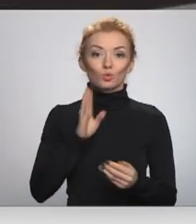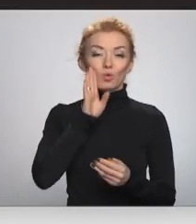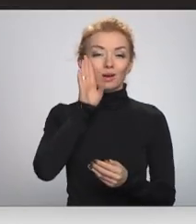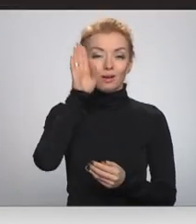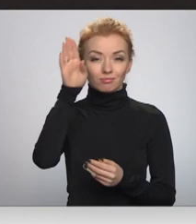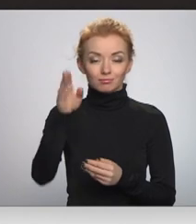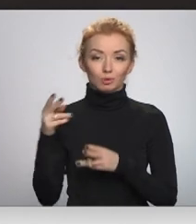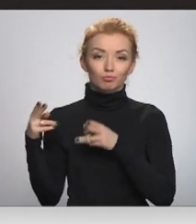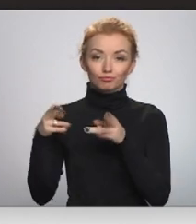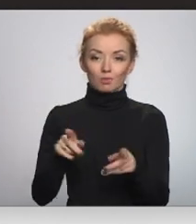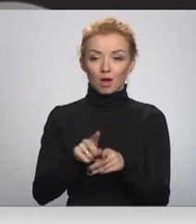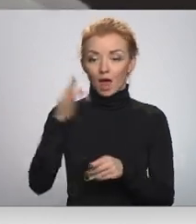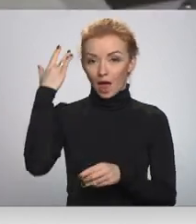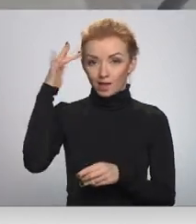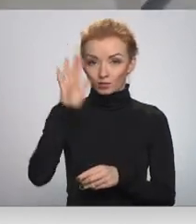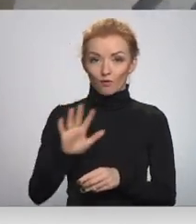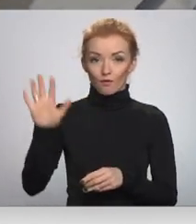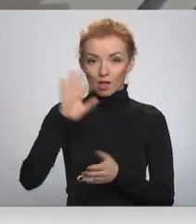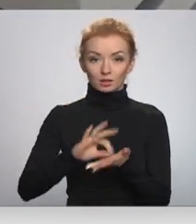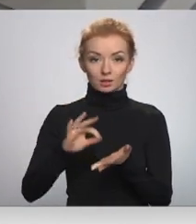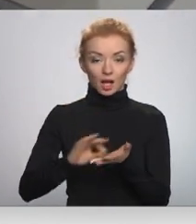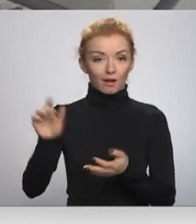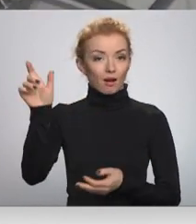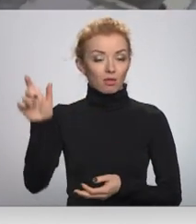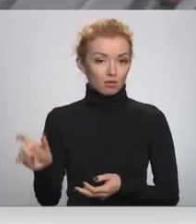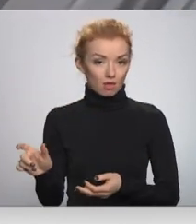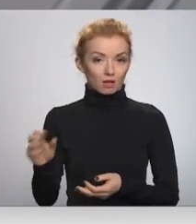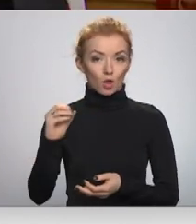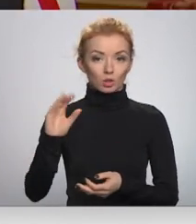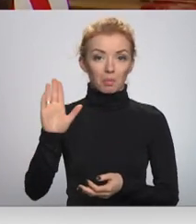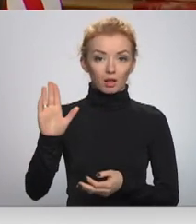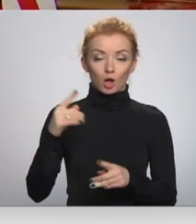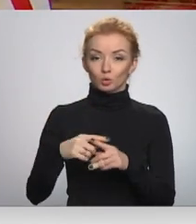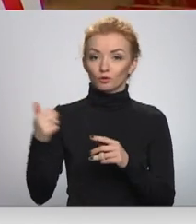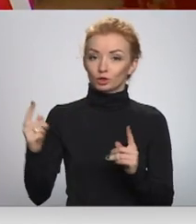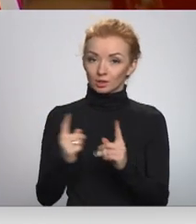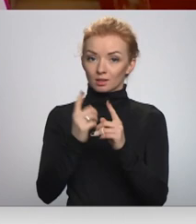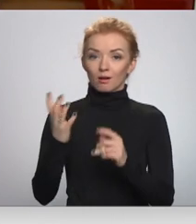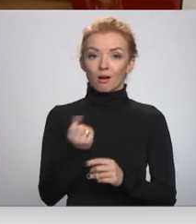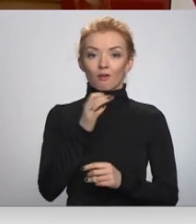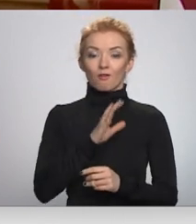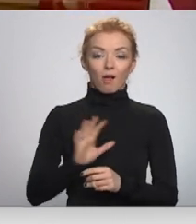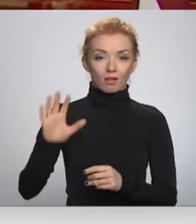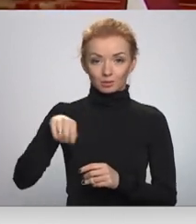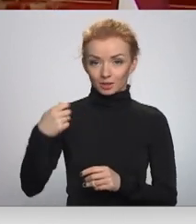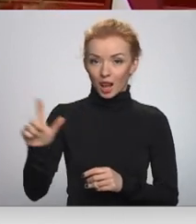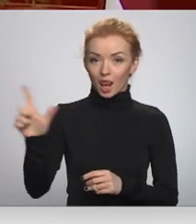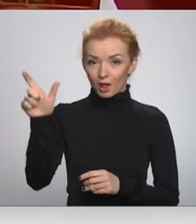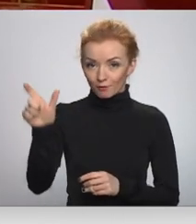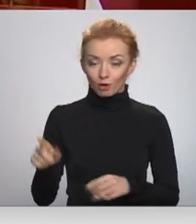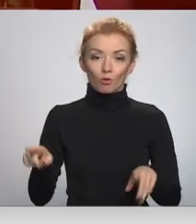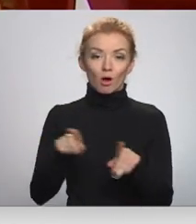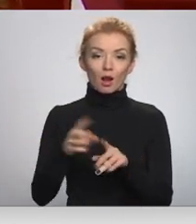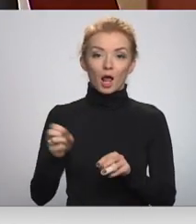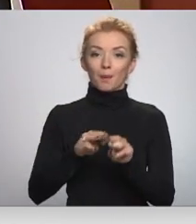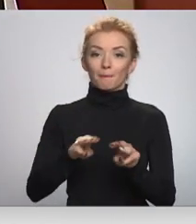Latvijā ir redās arī ASV valsts sekretārs Antonijs Blinkens, kurš tikās gan ar valsts prezidentu Egilu Levitu, gan ar